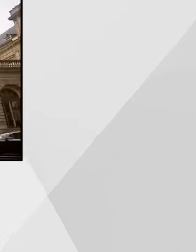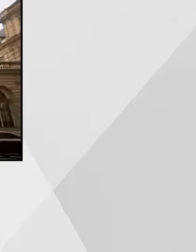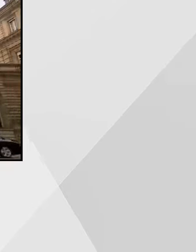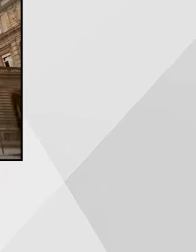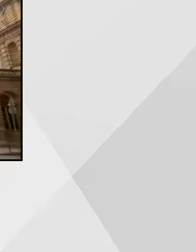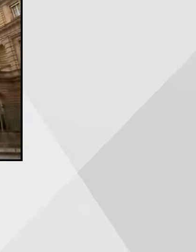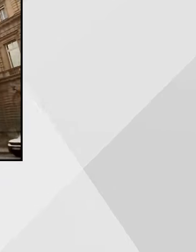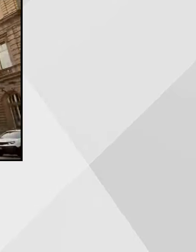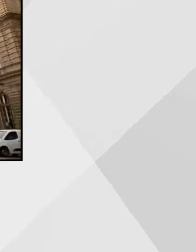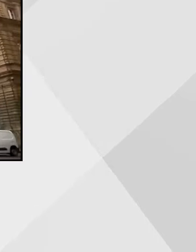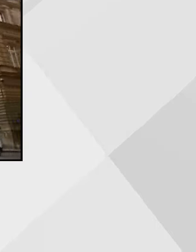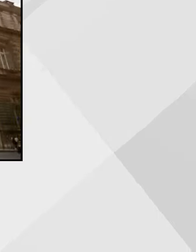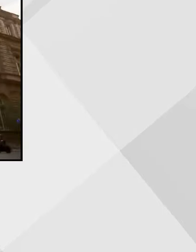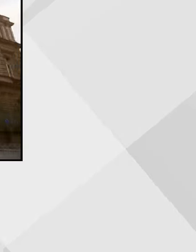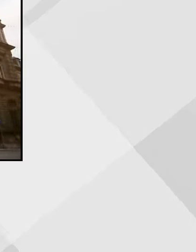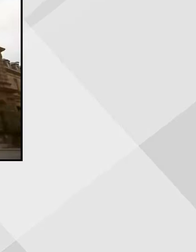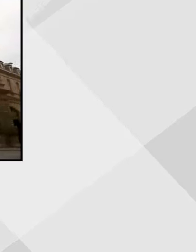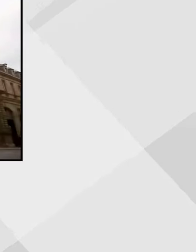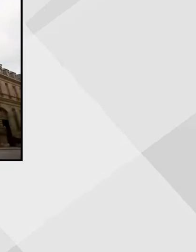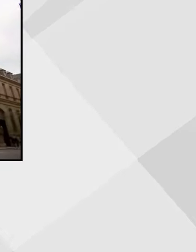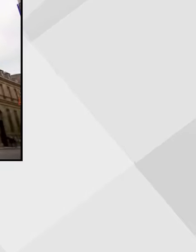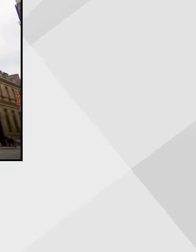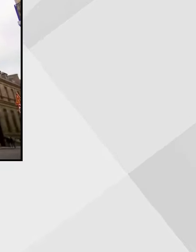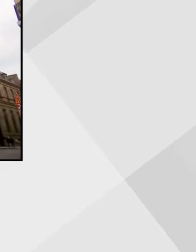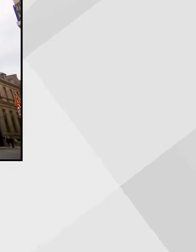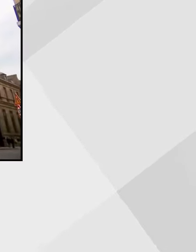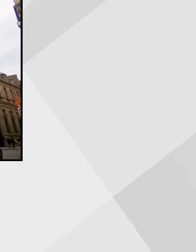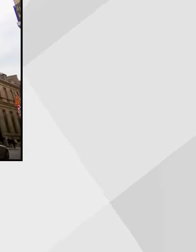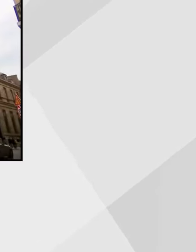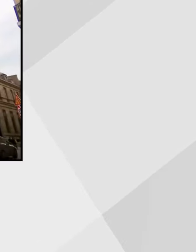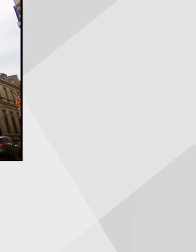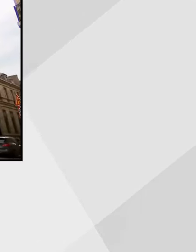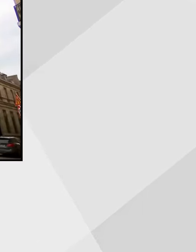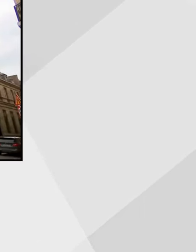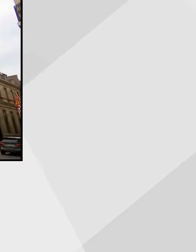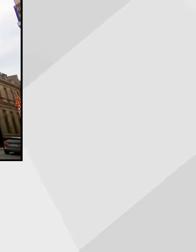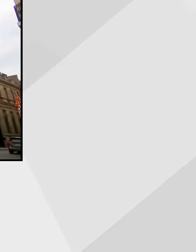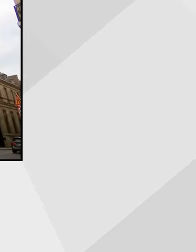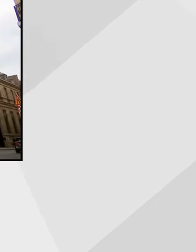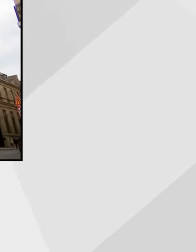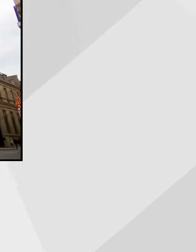des lois du Sénat se déplacera en Corse lundi et mardi. Elle auditionnera d'autres élus insulaires. Merci. Merci.